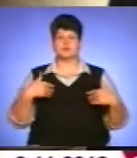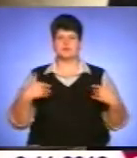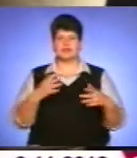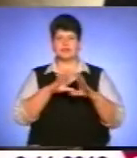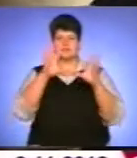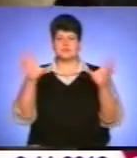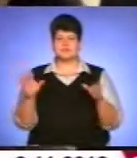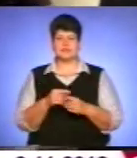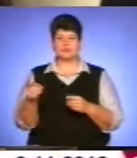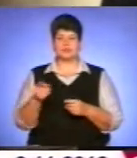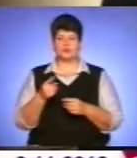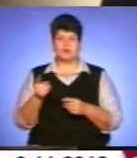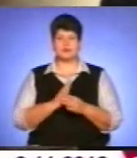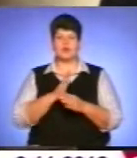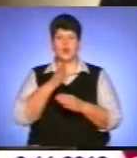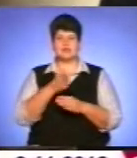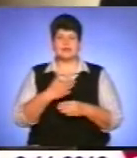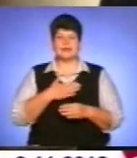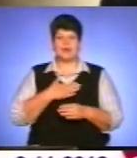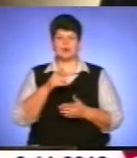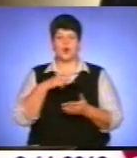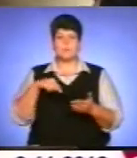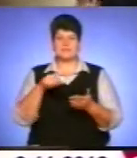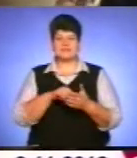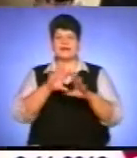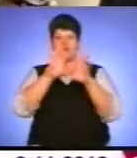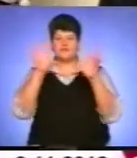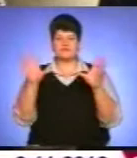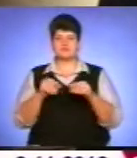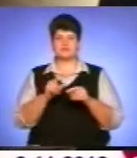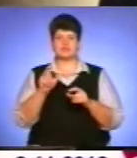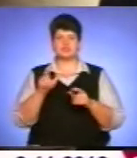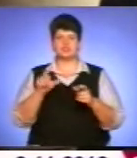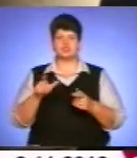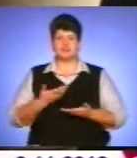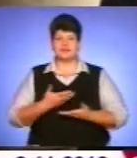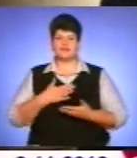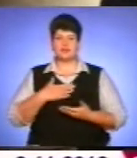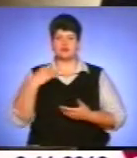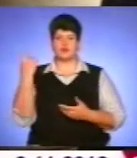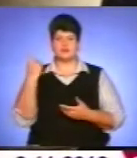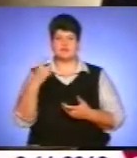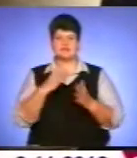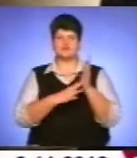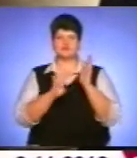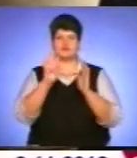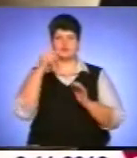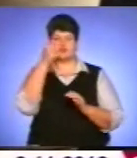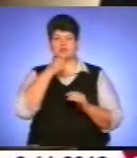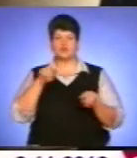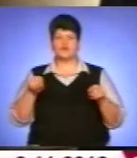тернополян та гостей нашого міста, всіх жителів нашої області. 94-ю річницею створення